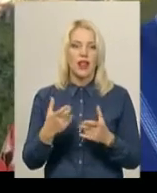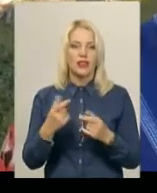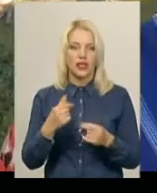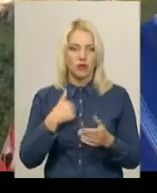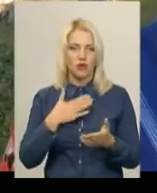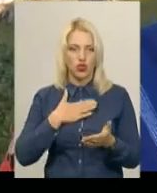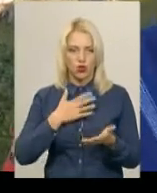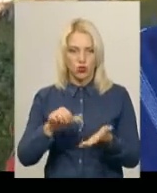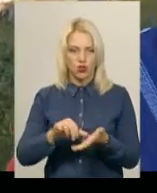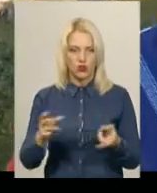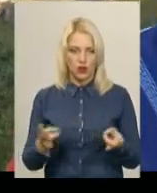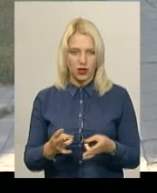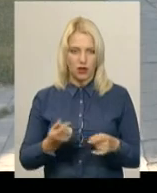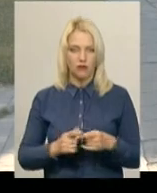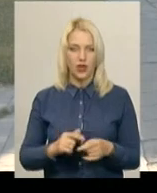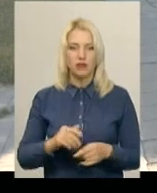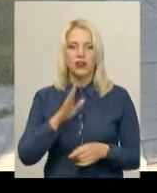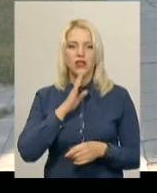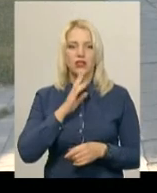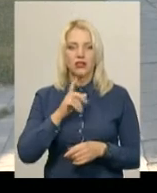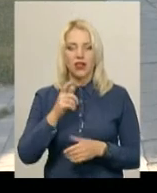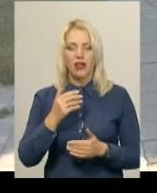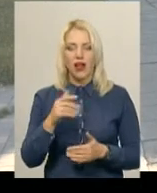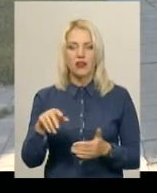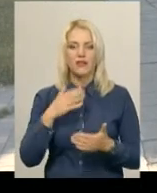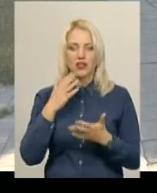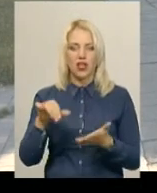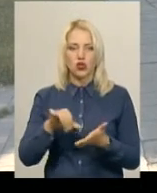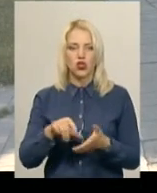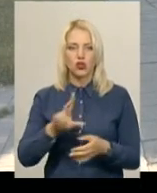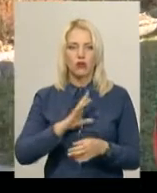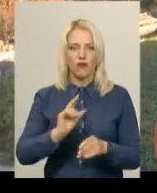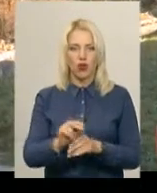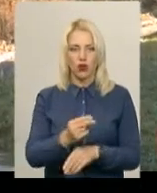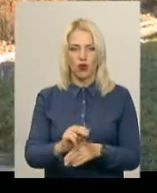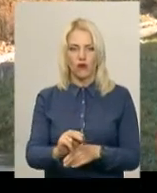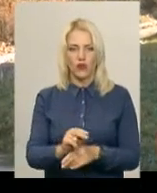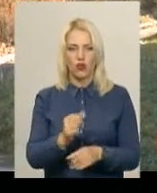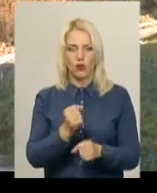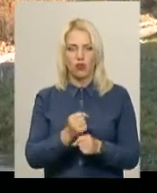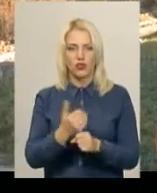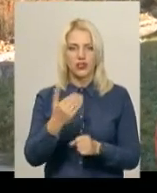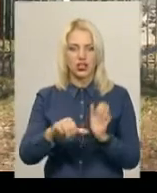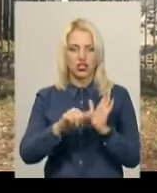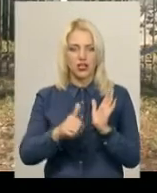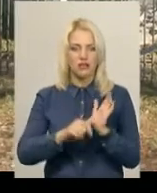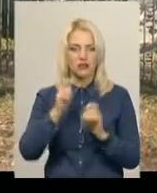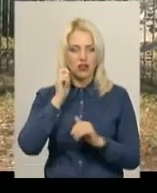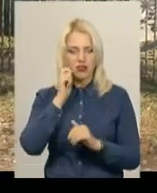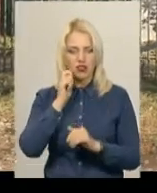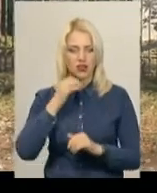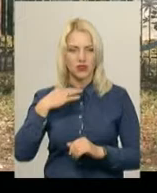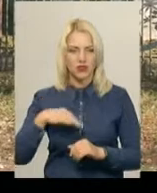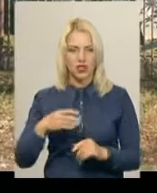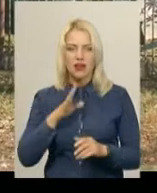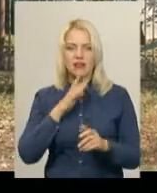Жителька Олошина Алла Понасюк зверталася до дільничного з проханням, аби той провів виховну роботу з її 16-річним сином. Завідувачка Олошинським